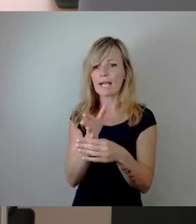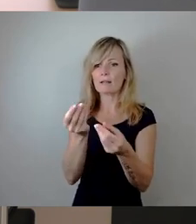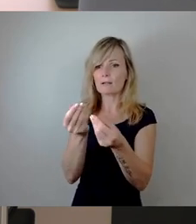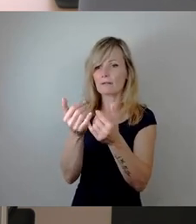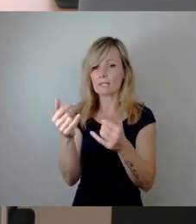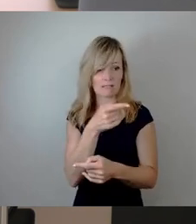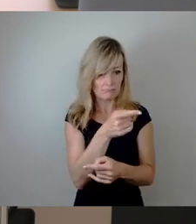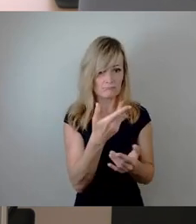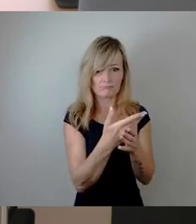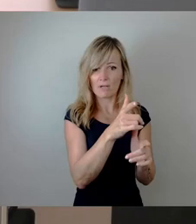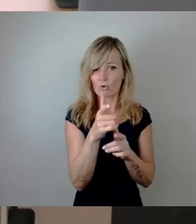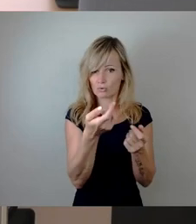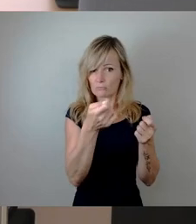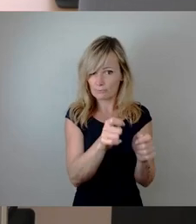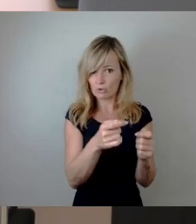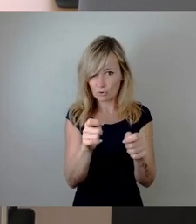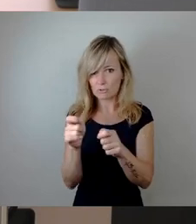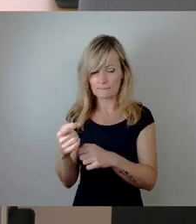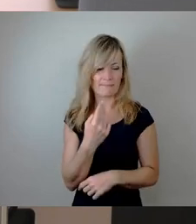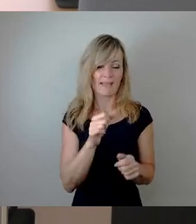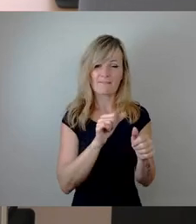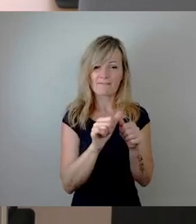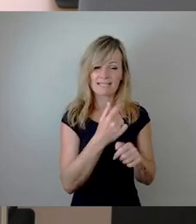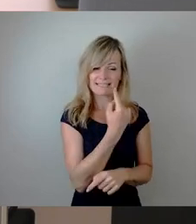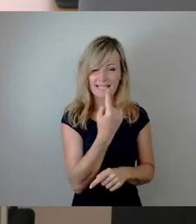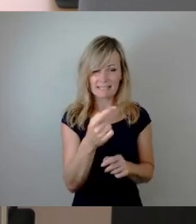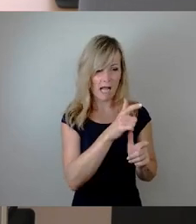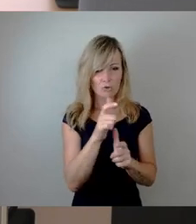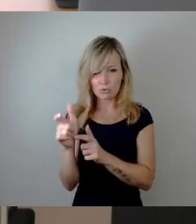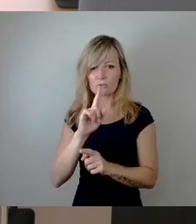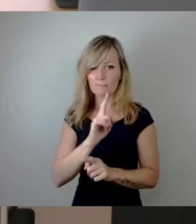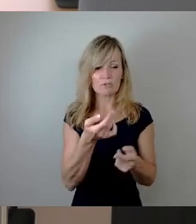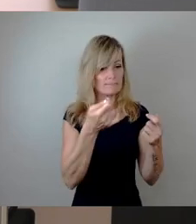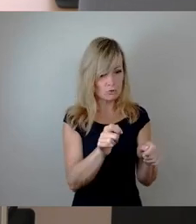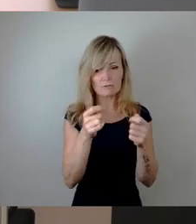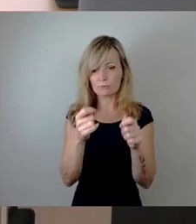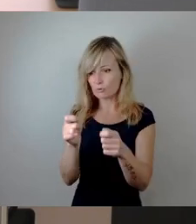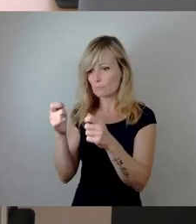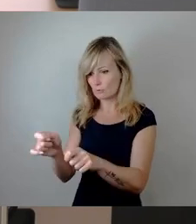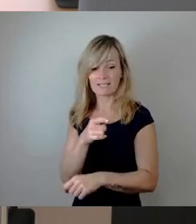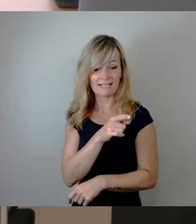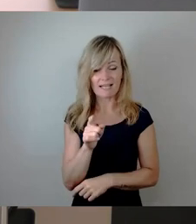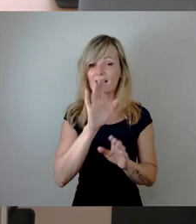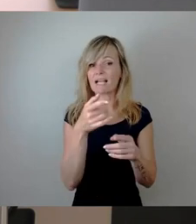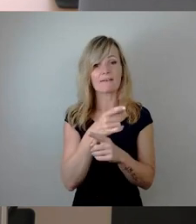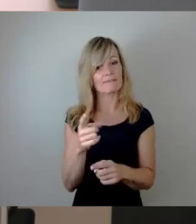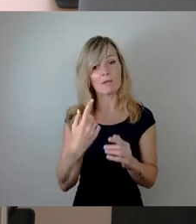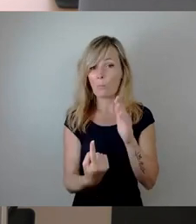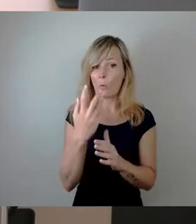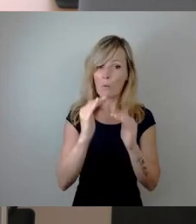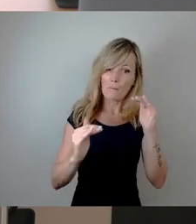in fast jedem Ausschuss zu beschließen. Und da darf es nicht eine solch gravierende